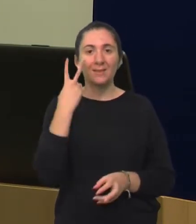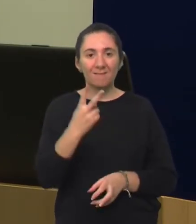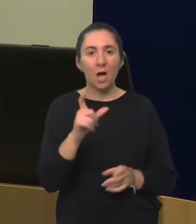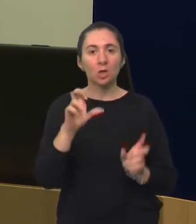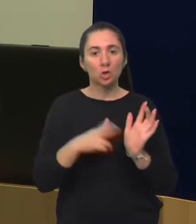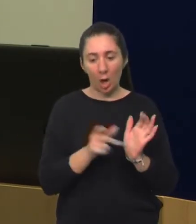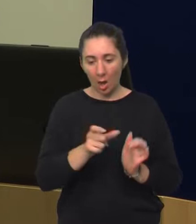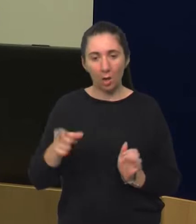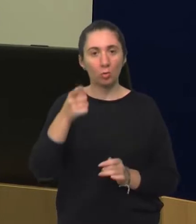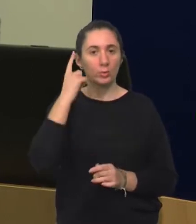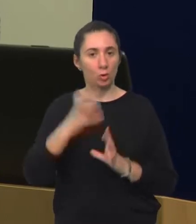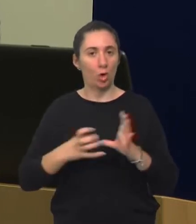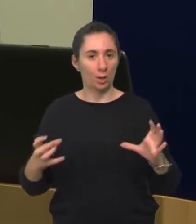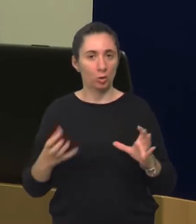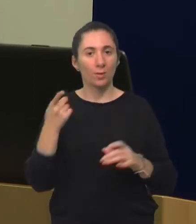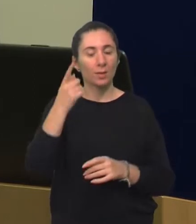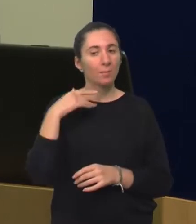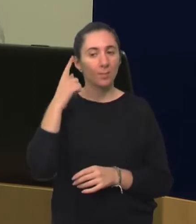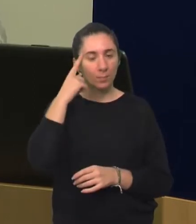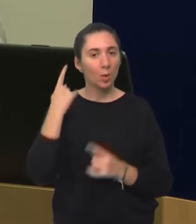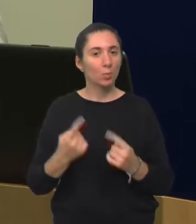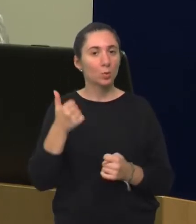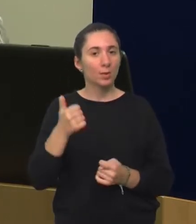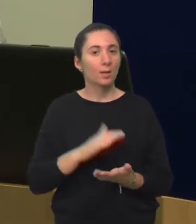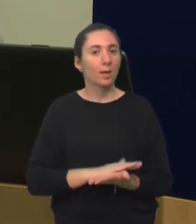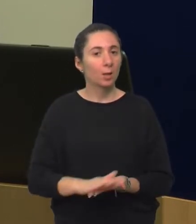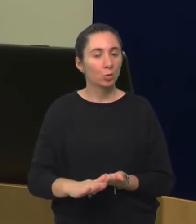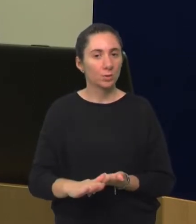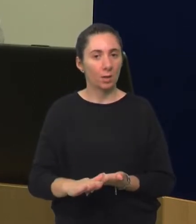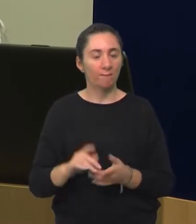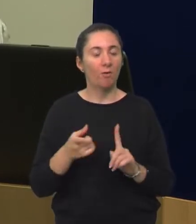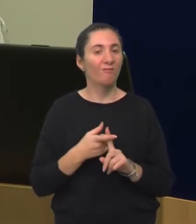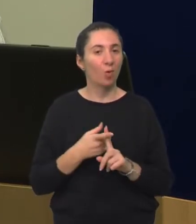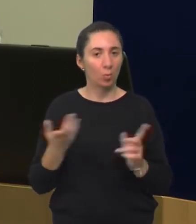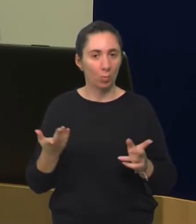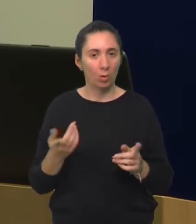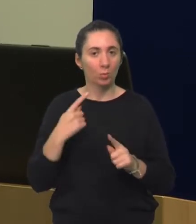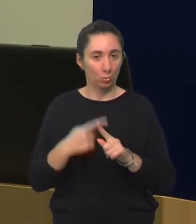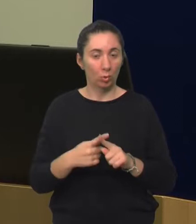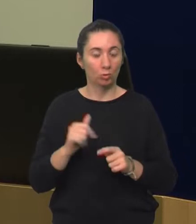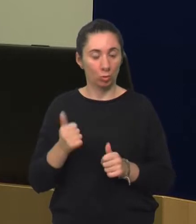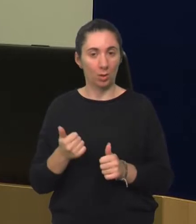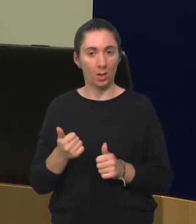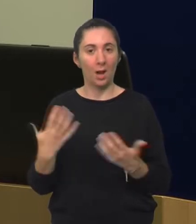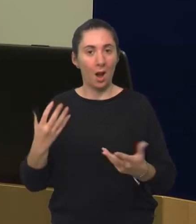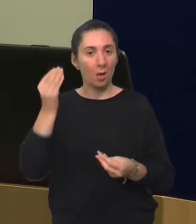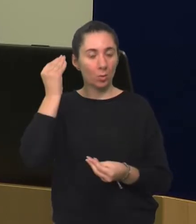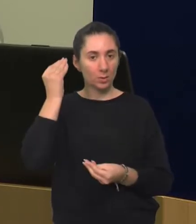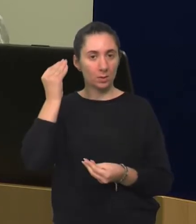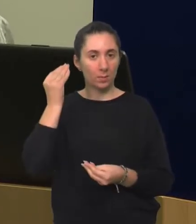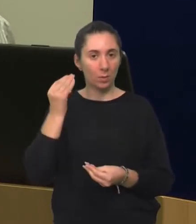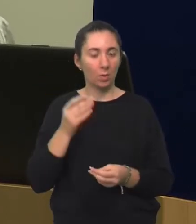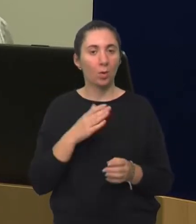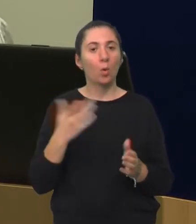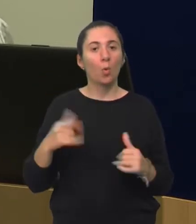spojili dva elementa. I evo, čisto da imate na umu, postoji jedna jako jednostavna formula, koja je prilično točna i dosta laka za zapamtiti.